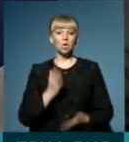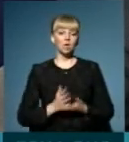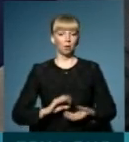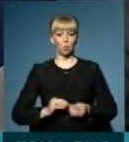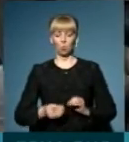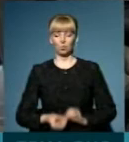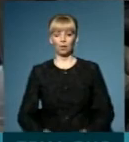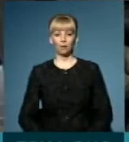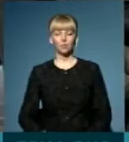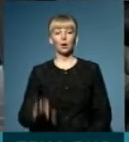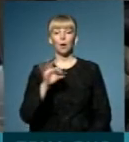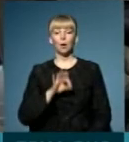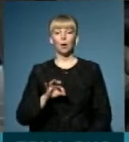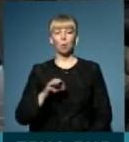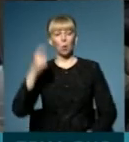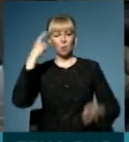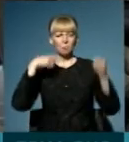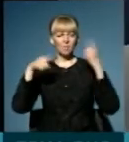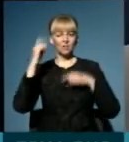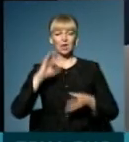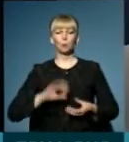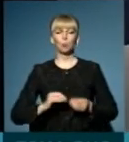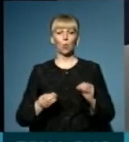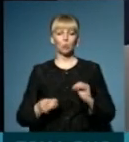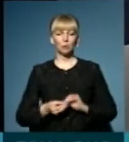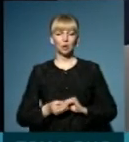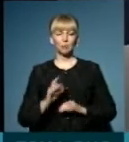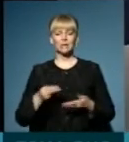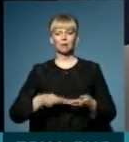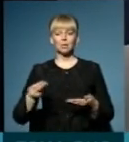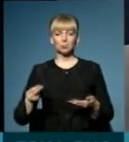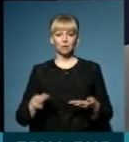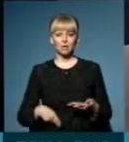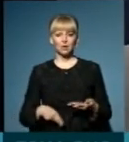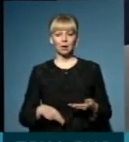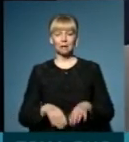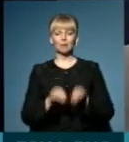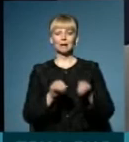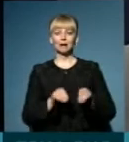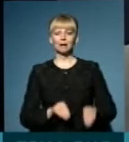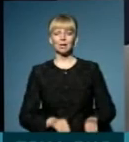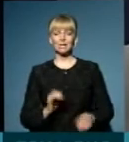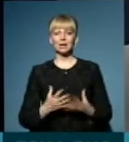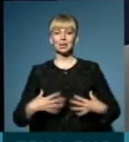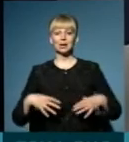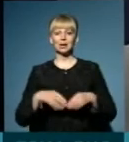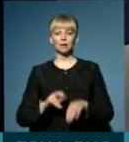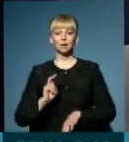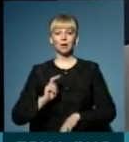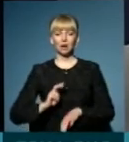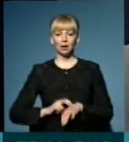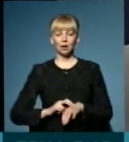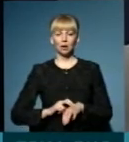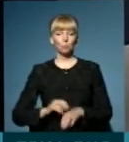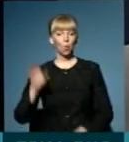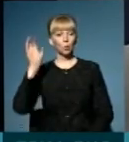проблеми. Про міфи і проблеми із підписанням декларації із сімейним лікарем